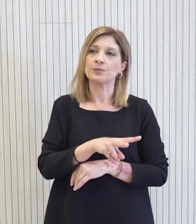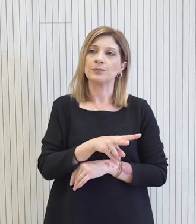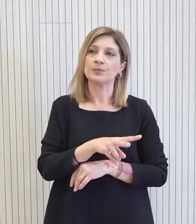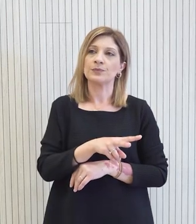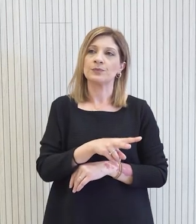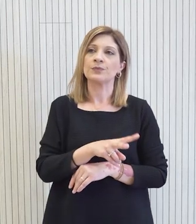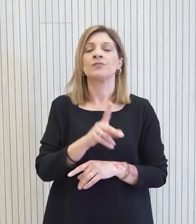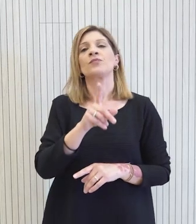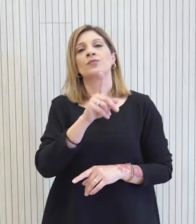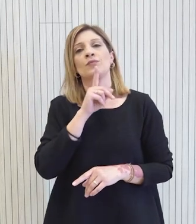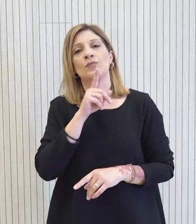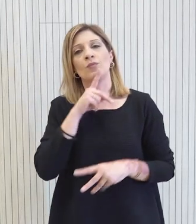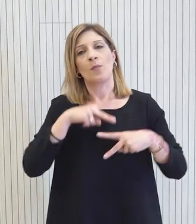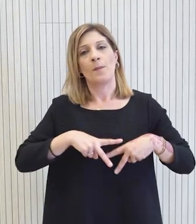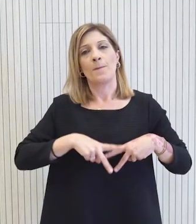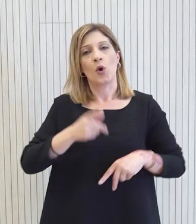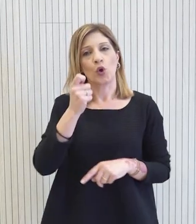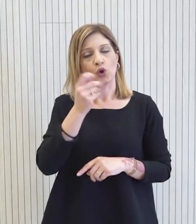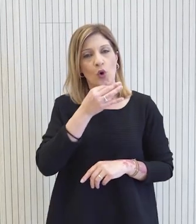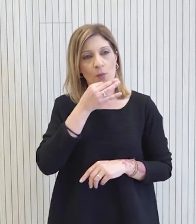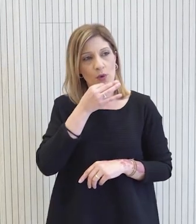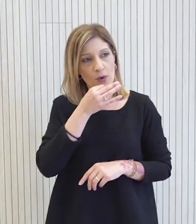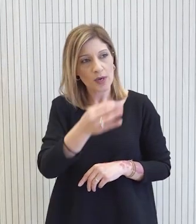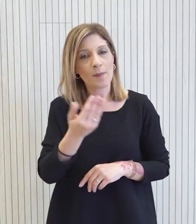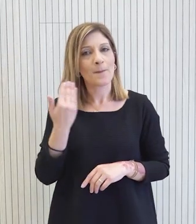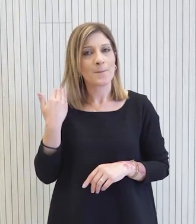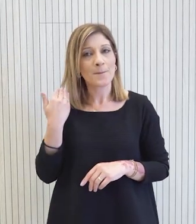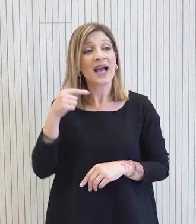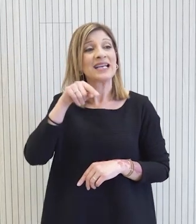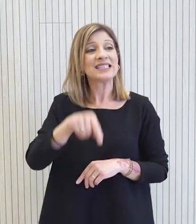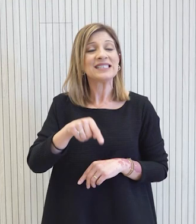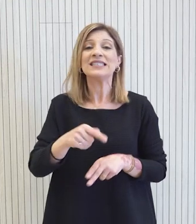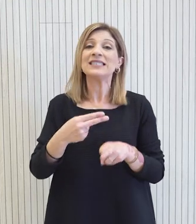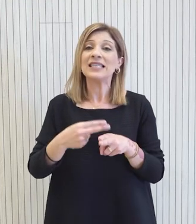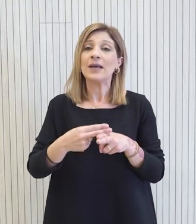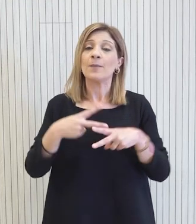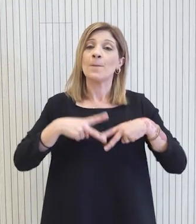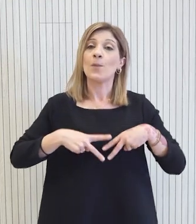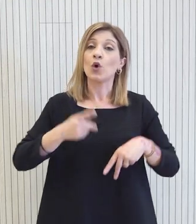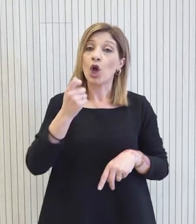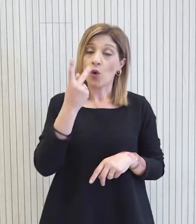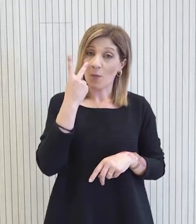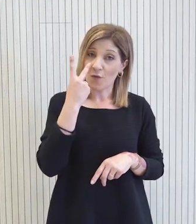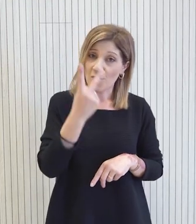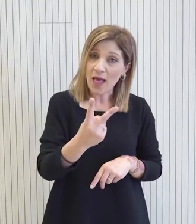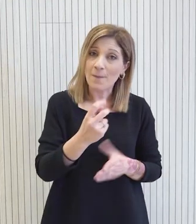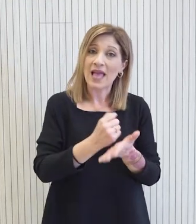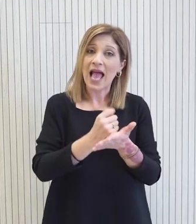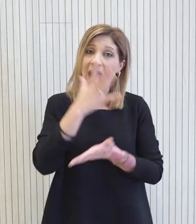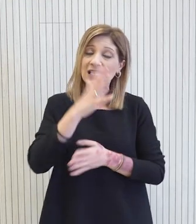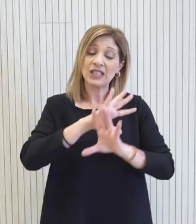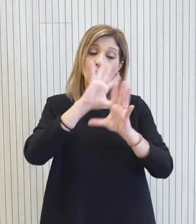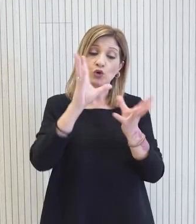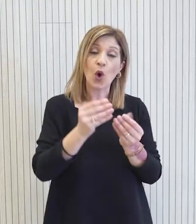Όπως και ο ίδιος ο Υπουργός Οικονομικών έχει αναφέρει πρωιμερών αυτό που σήμερα το Υπουργείο Οικονομικών αξιολογεί είναι όλα τα